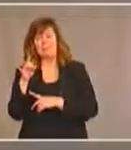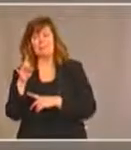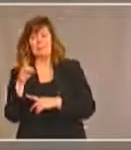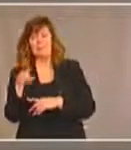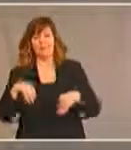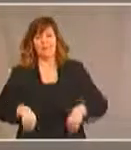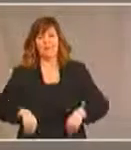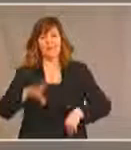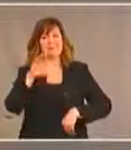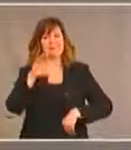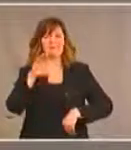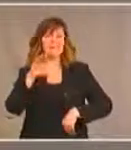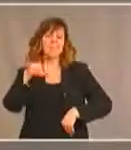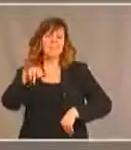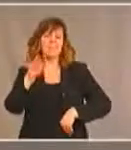À ce stade-ci,